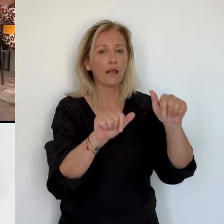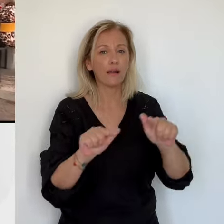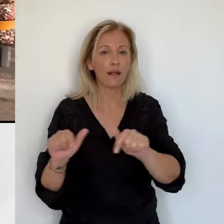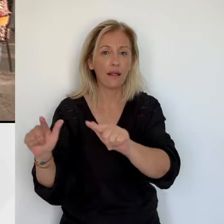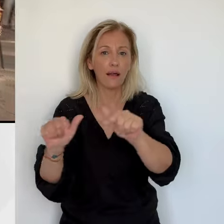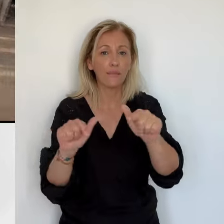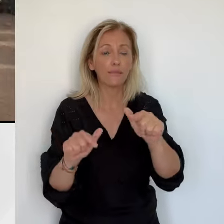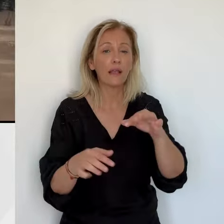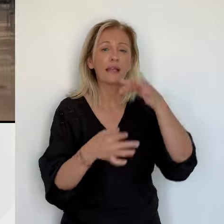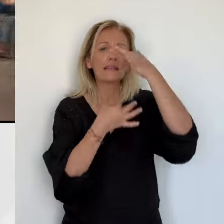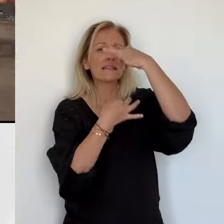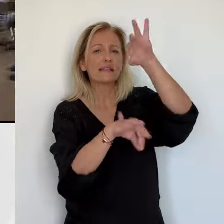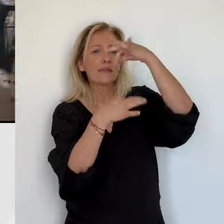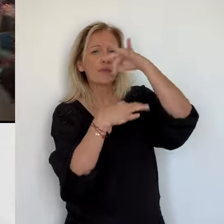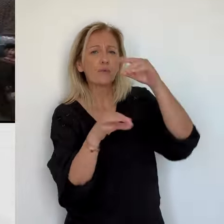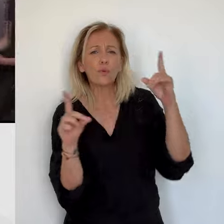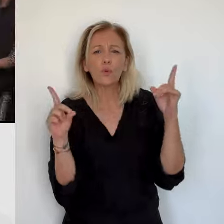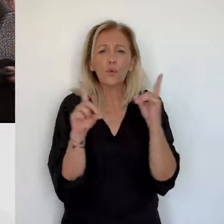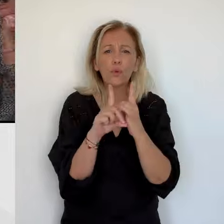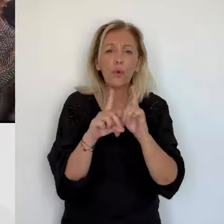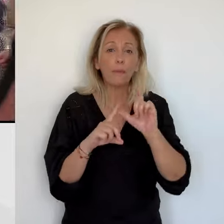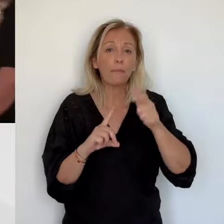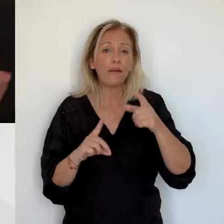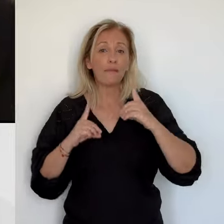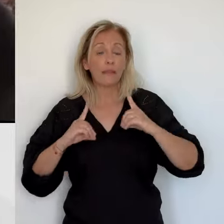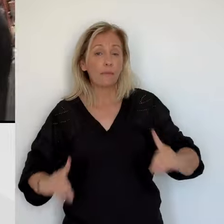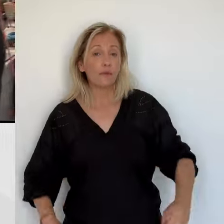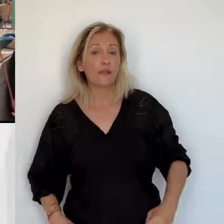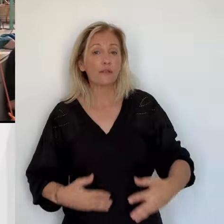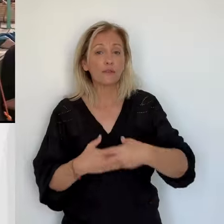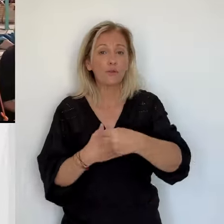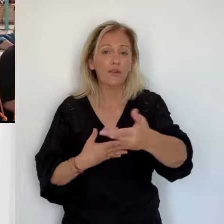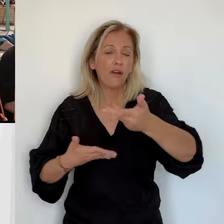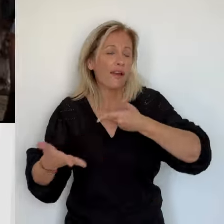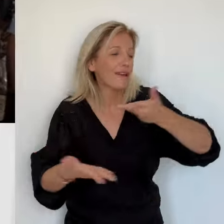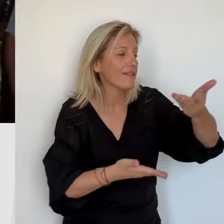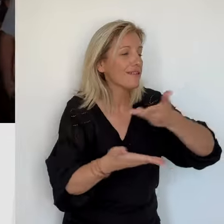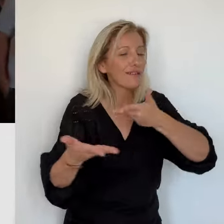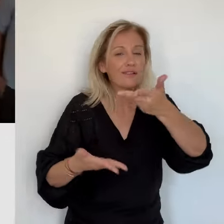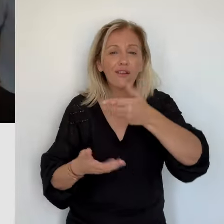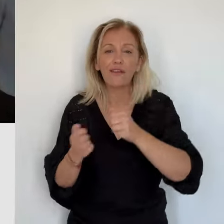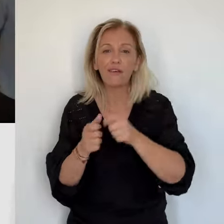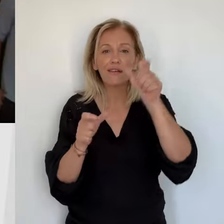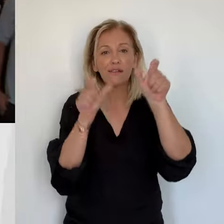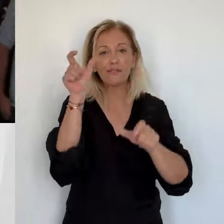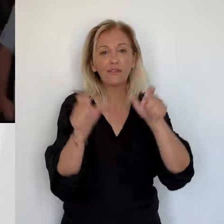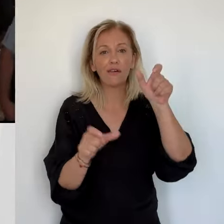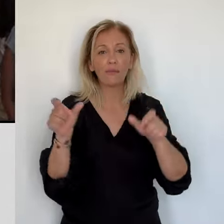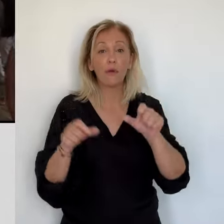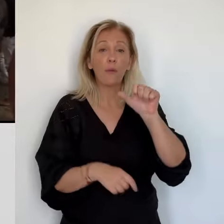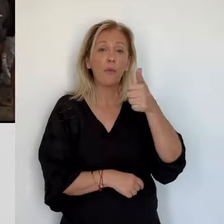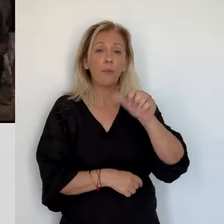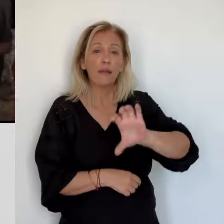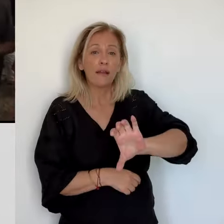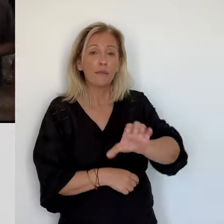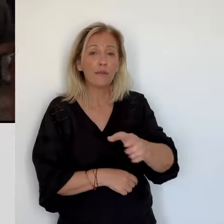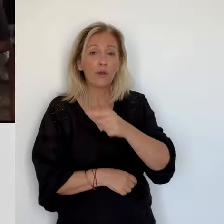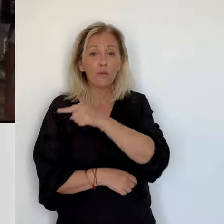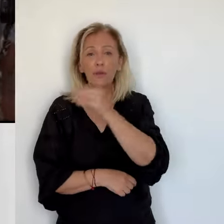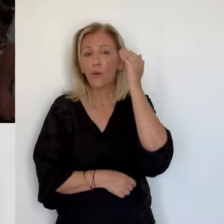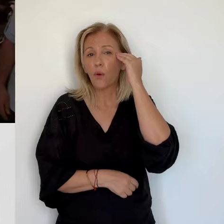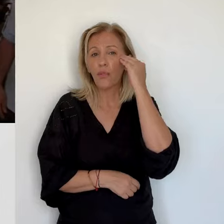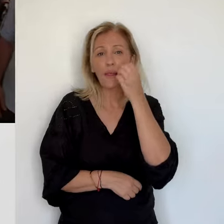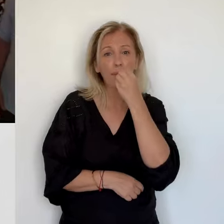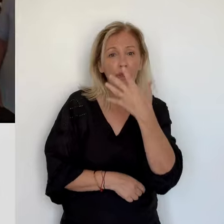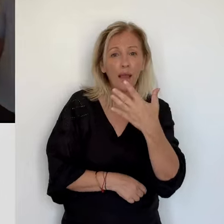sortant a pu échanger avec les électeurs. Il a beaucoup insisté sur son parcours et son ancrage dans cette première circonscription. Un arracinement que ne possède pas